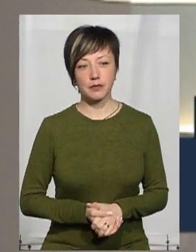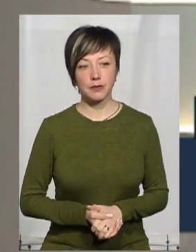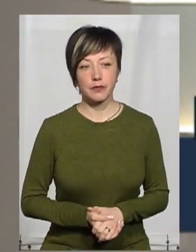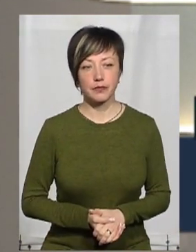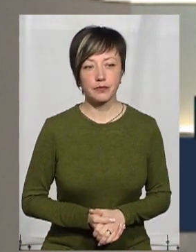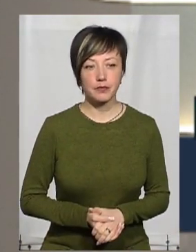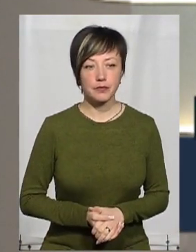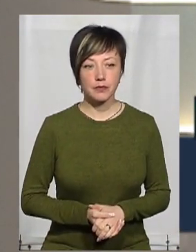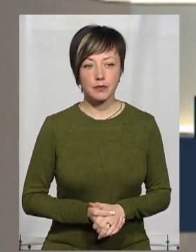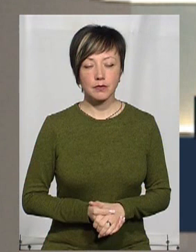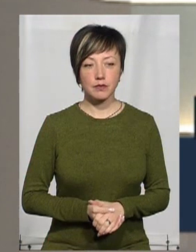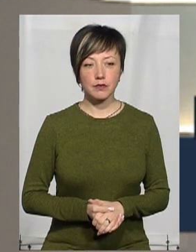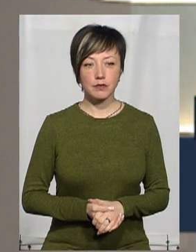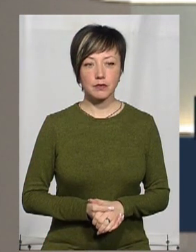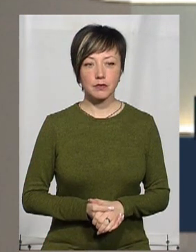екрані.